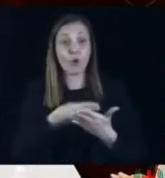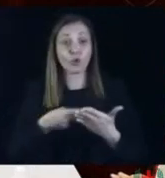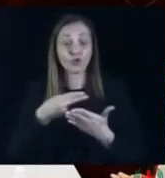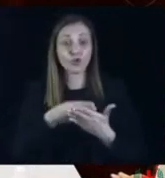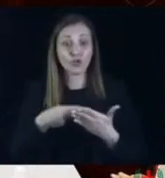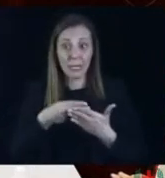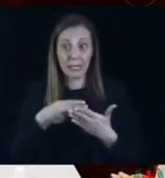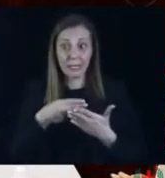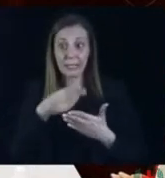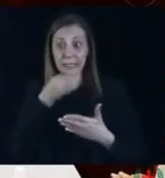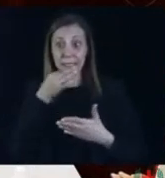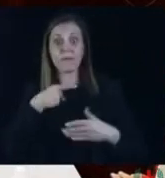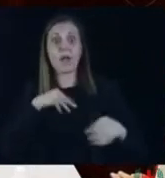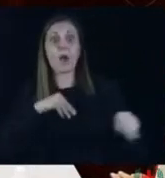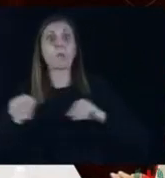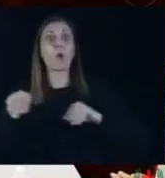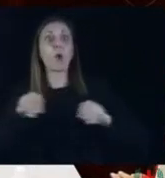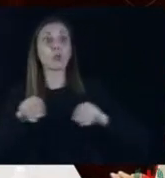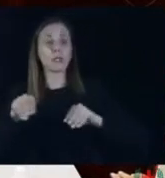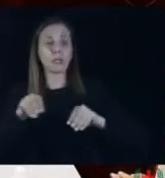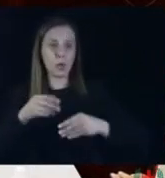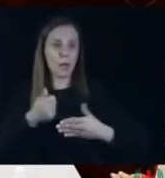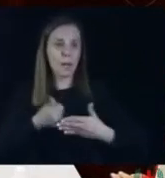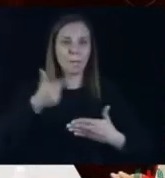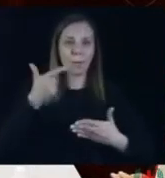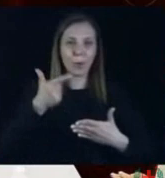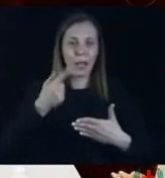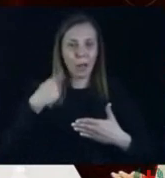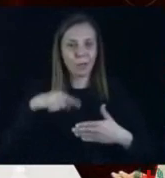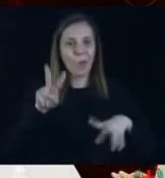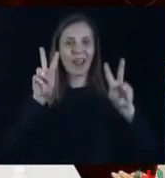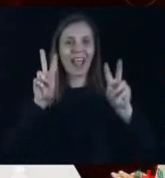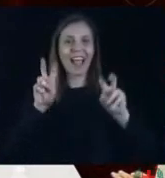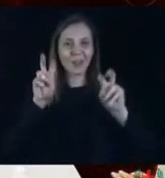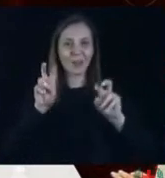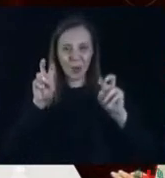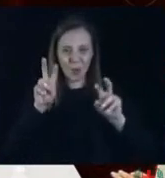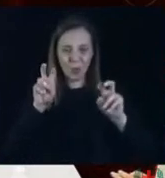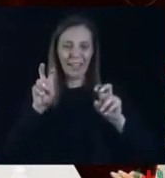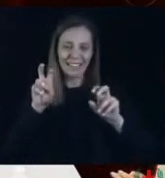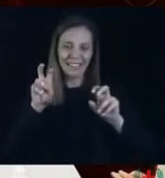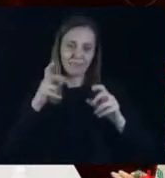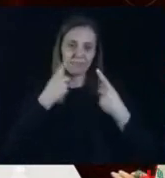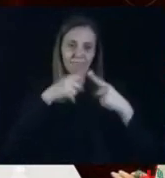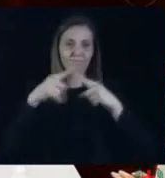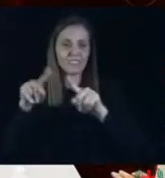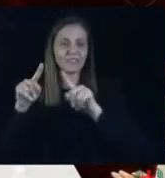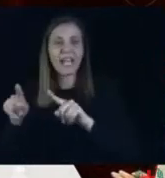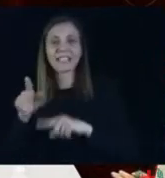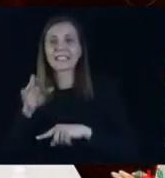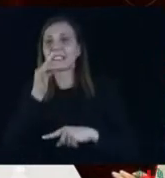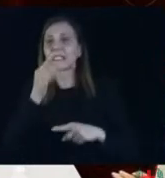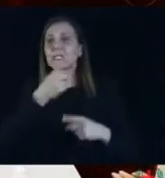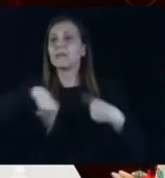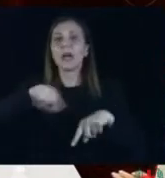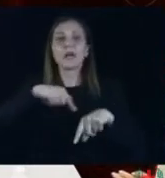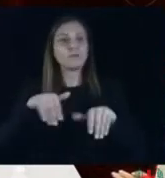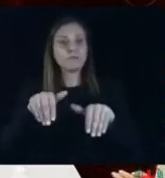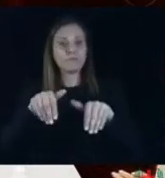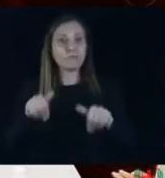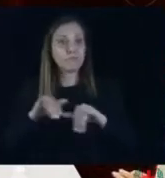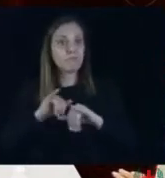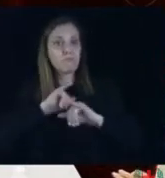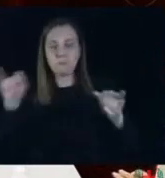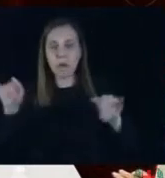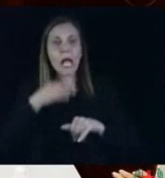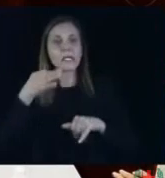di prendere delle posizioni importanti anche in temi su versanti differenti, ma comunque non ci siamo mai sottratti dalla